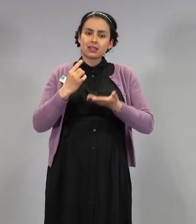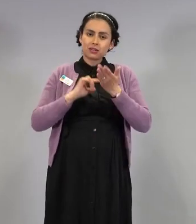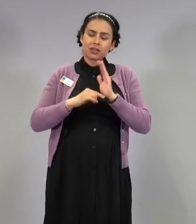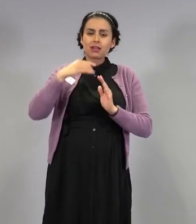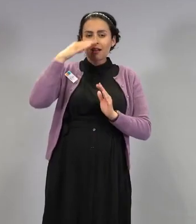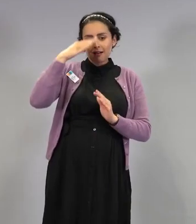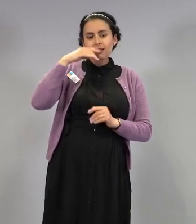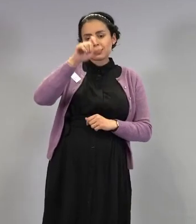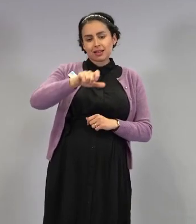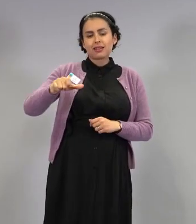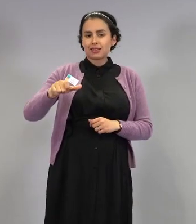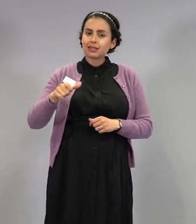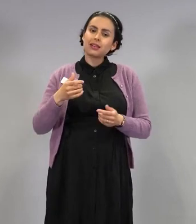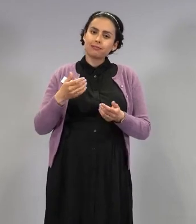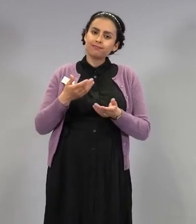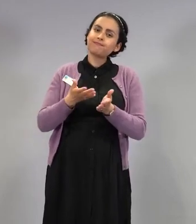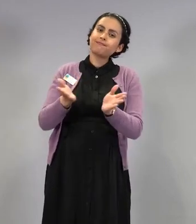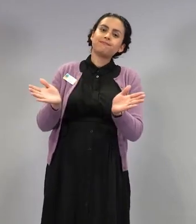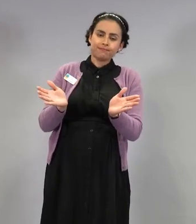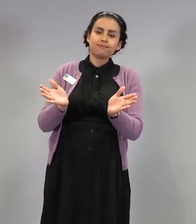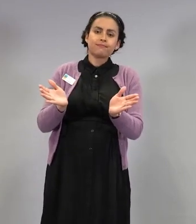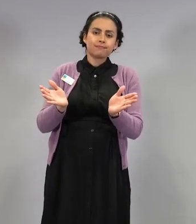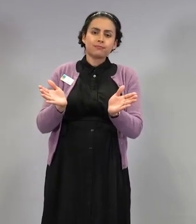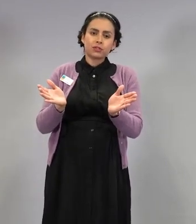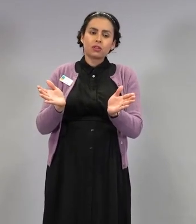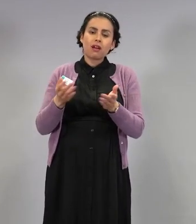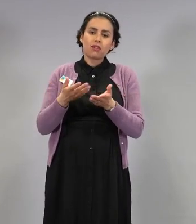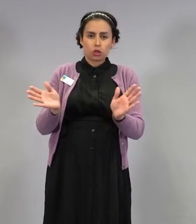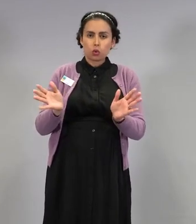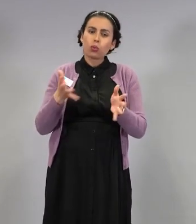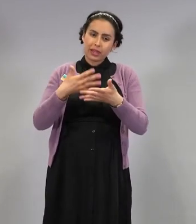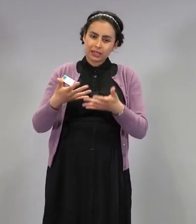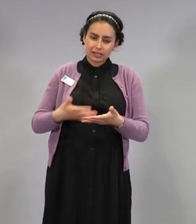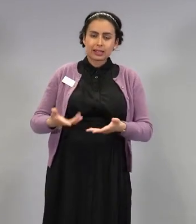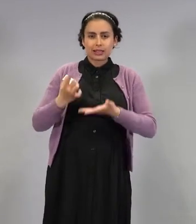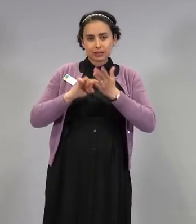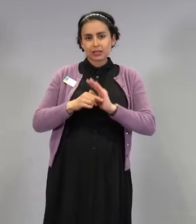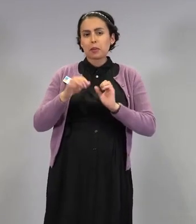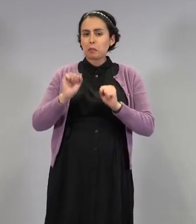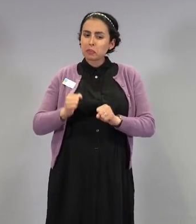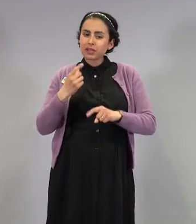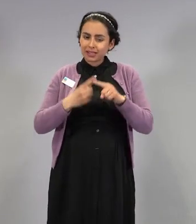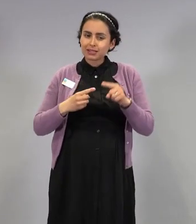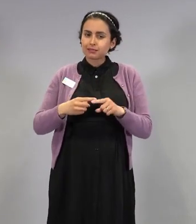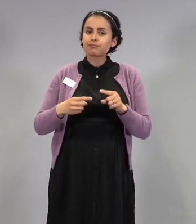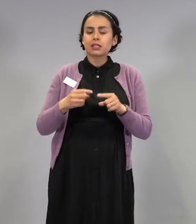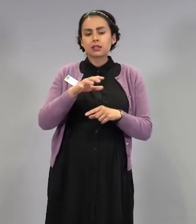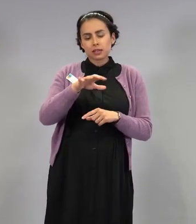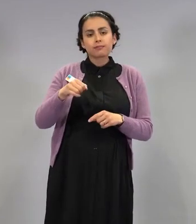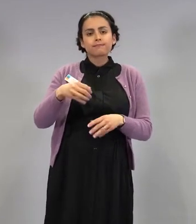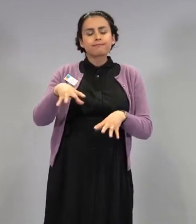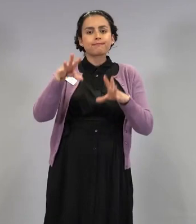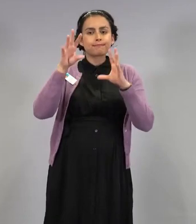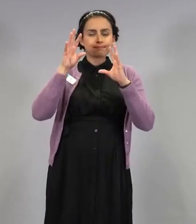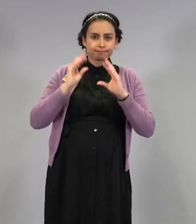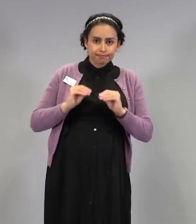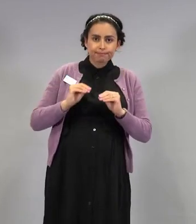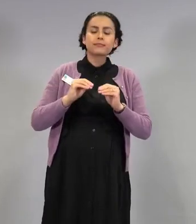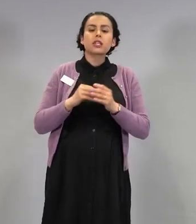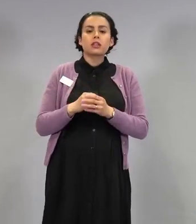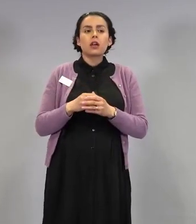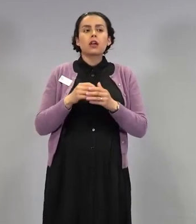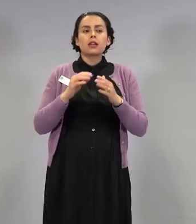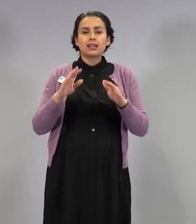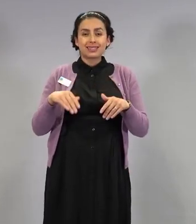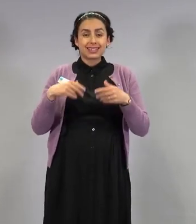sillä tavalla, että ne on kyllä täysin ymmärrettävissä kaikkien. Ja sitten siellä on vähän vaikeammalla tasollakin. Siellä puhutaan